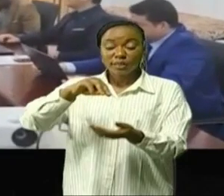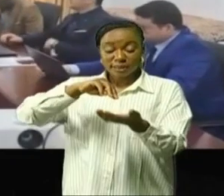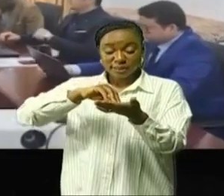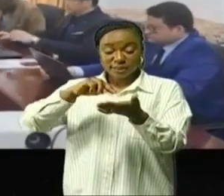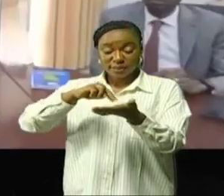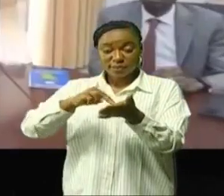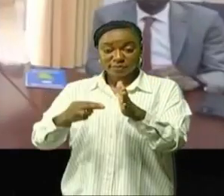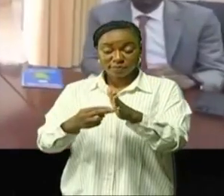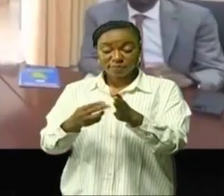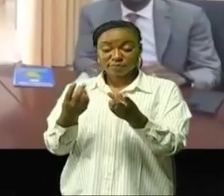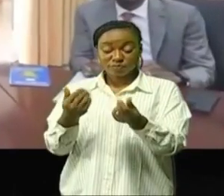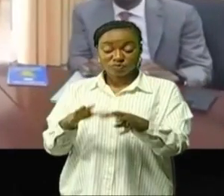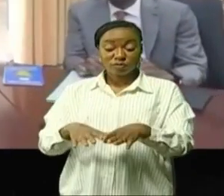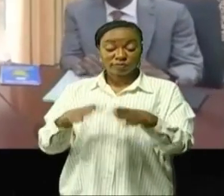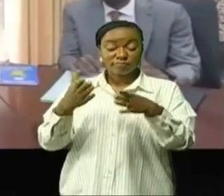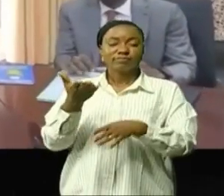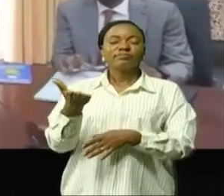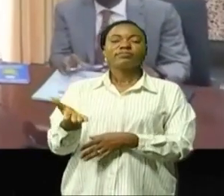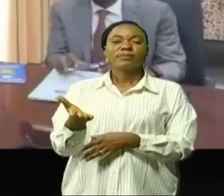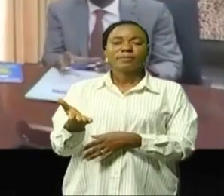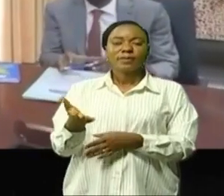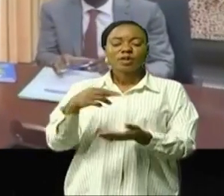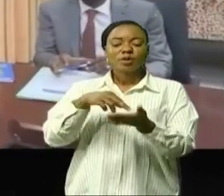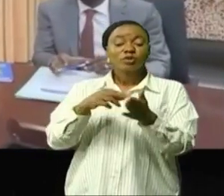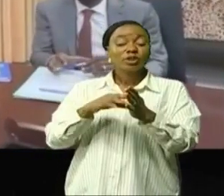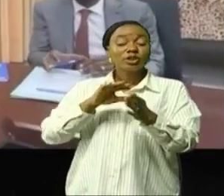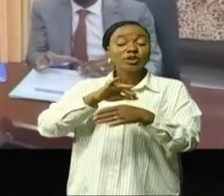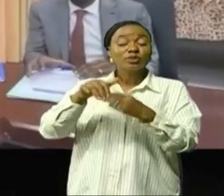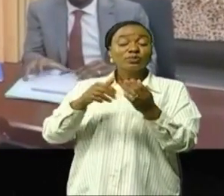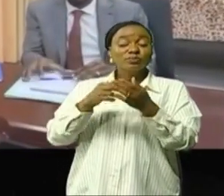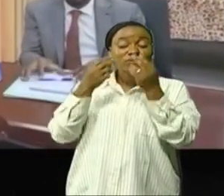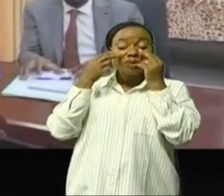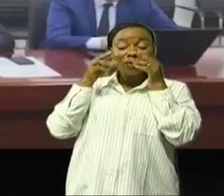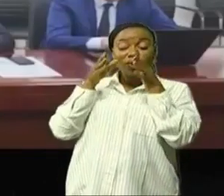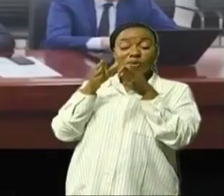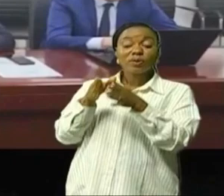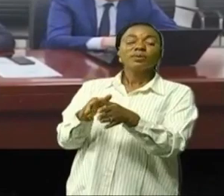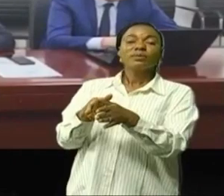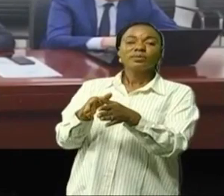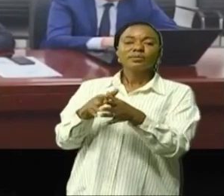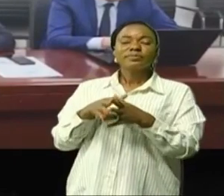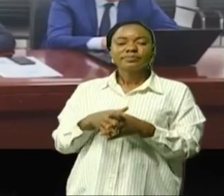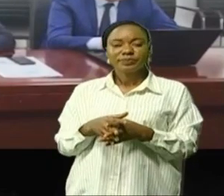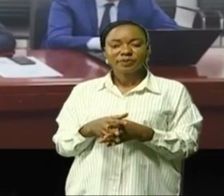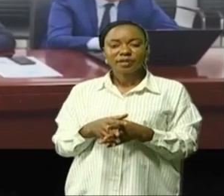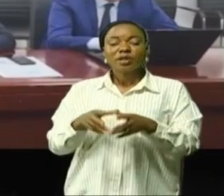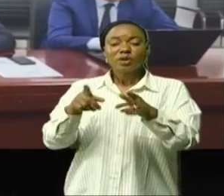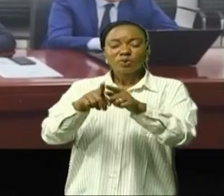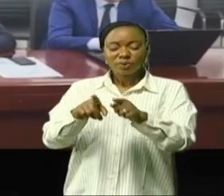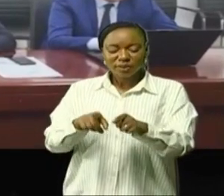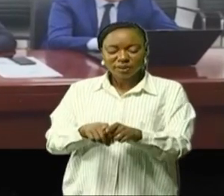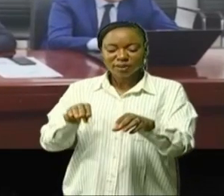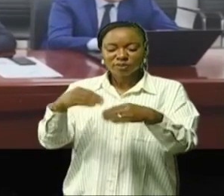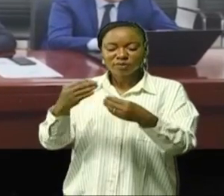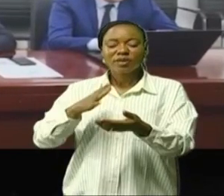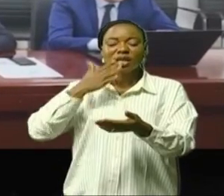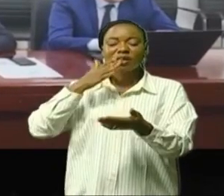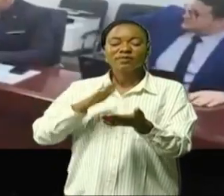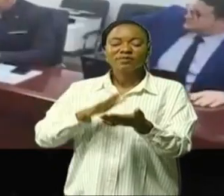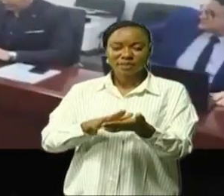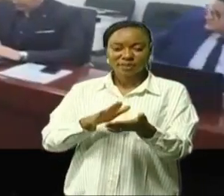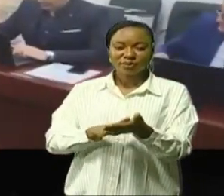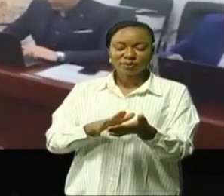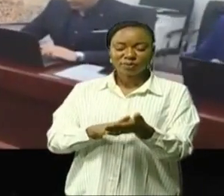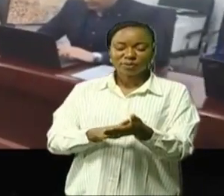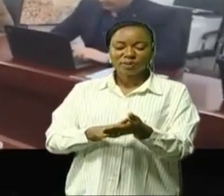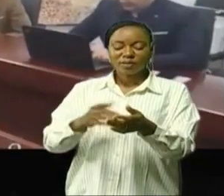devenue monnaie courante les projecteurs sont braqués sur la gestion efficace des ressources mobilisées qui donne lieu aux félicitations à son